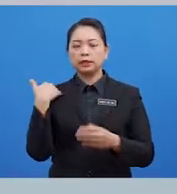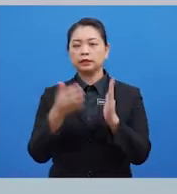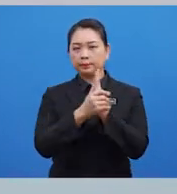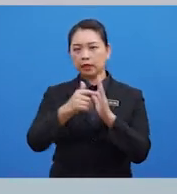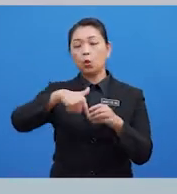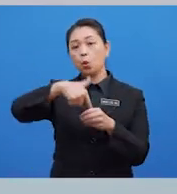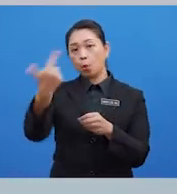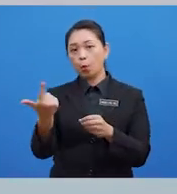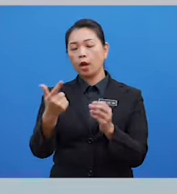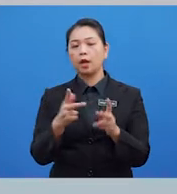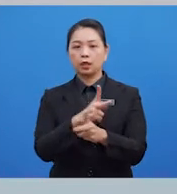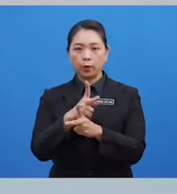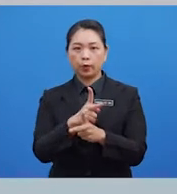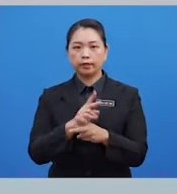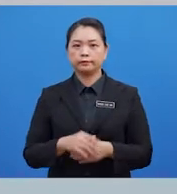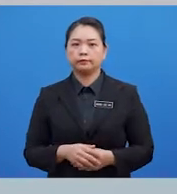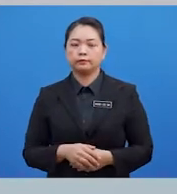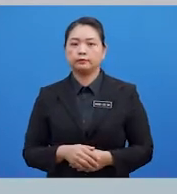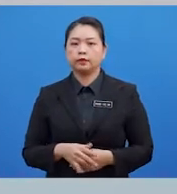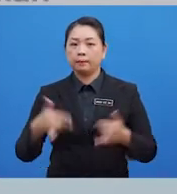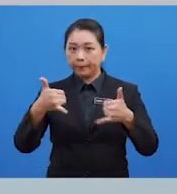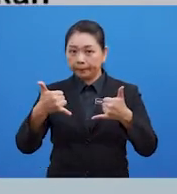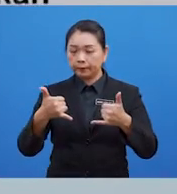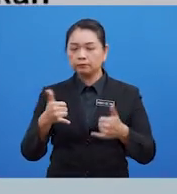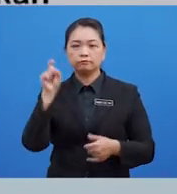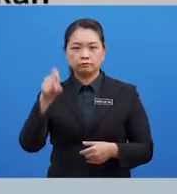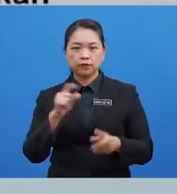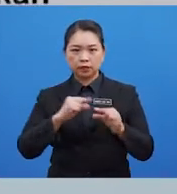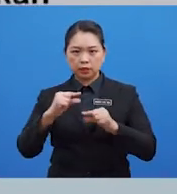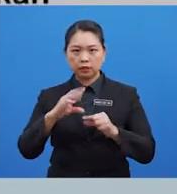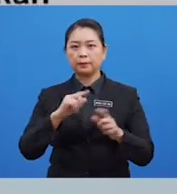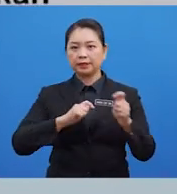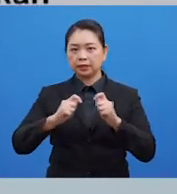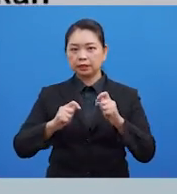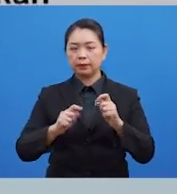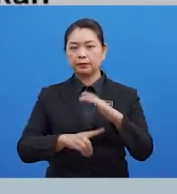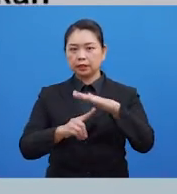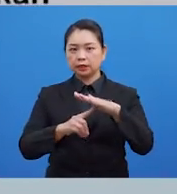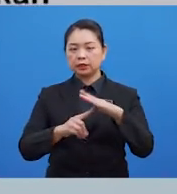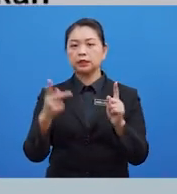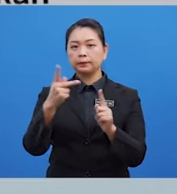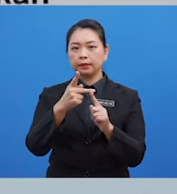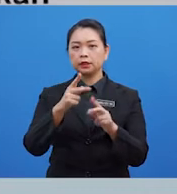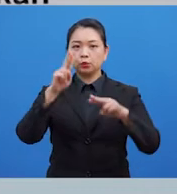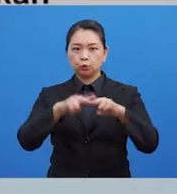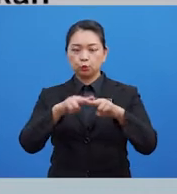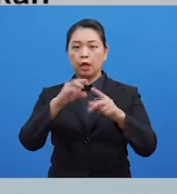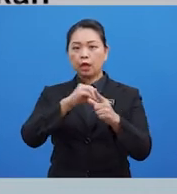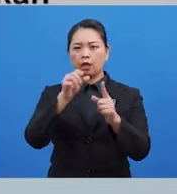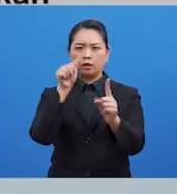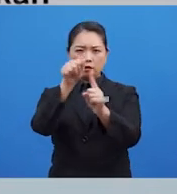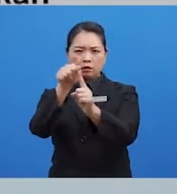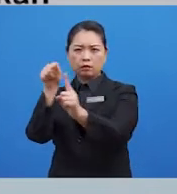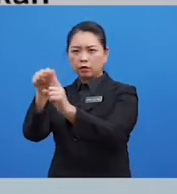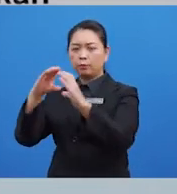Merupakan Kemahiran Luar Kawalan Para Pemain Haruslah Bergerak Dan Bertindak Berdasarkan Kepada